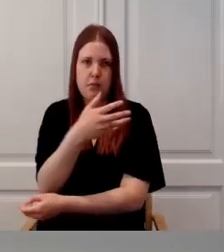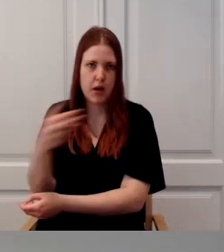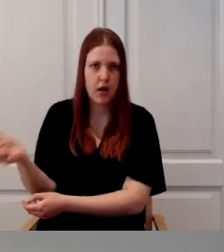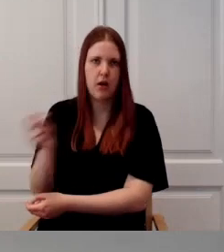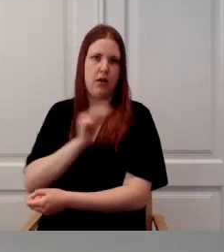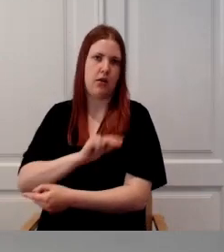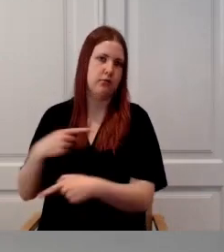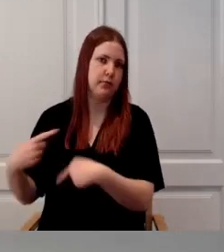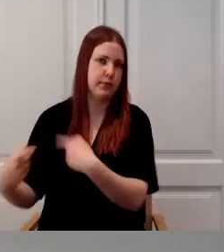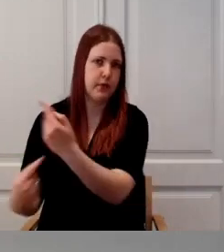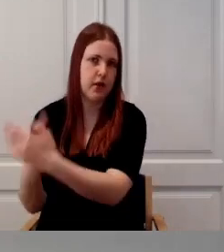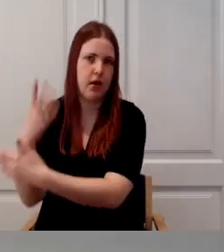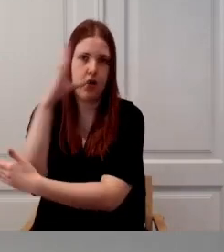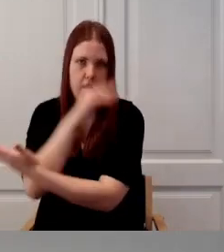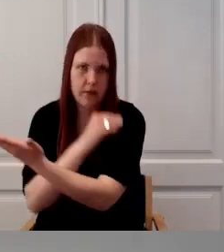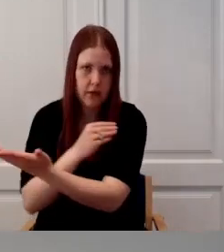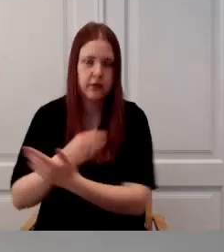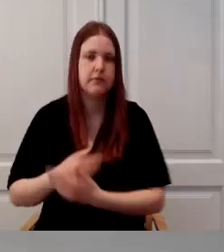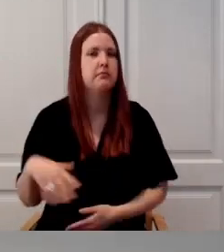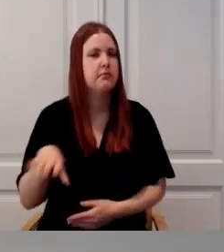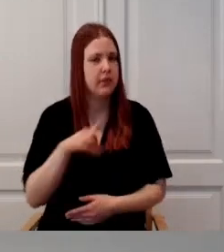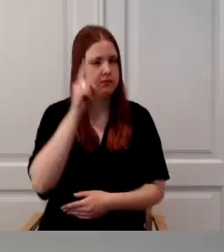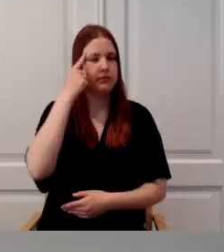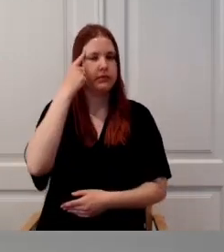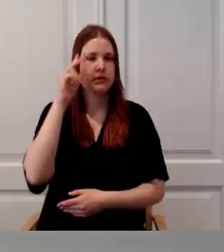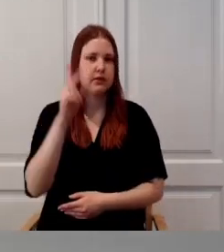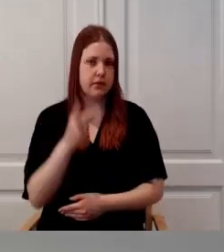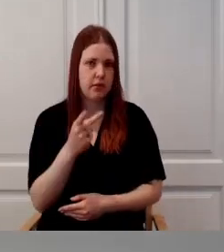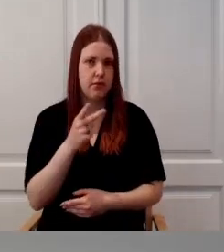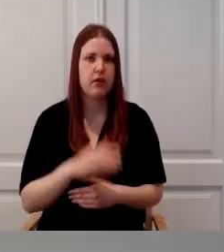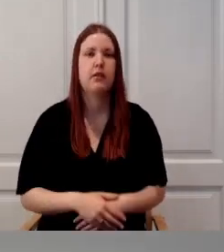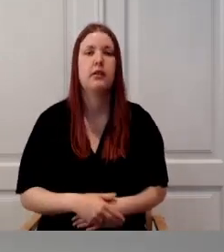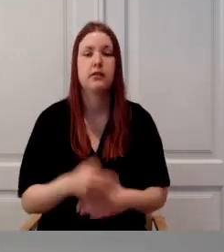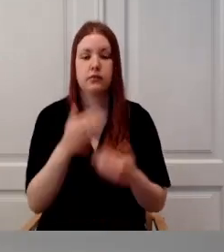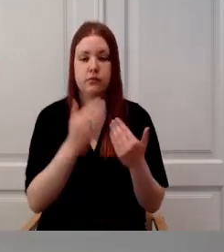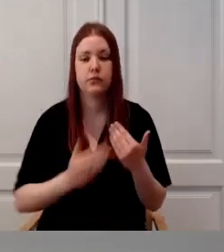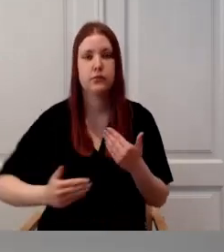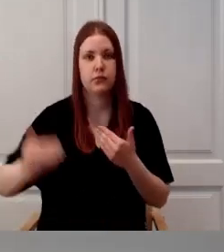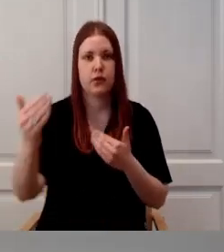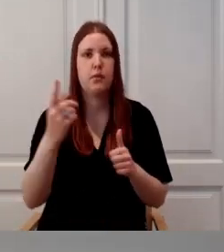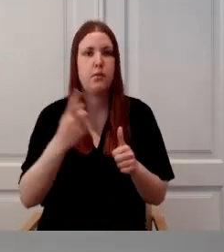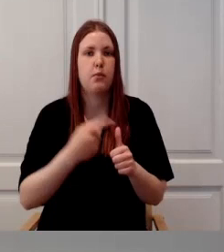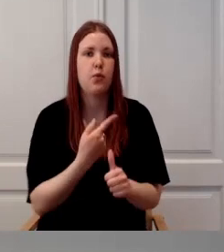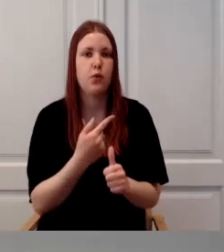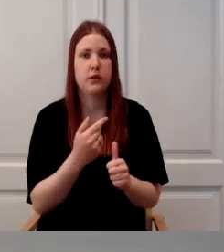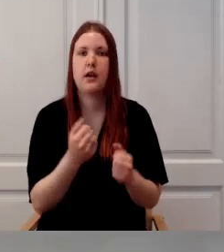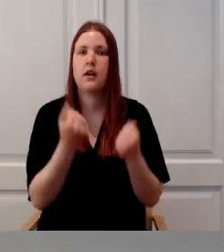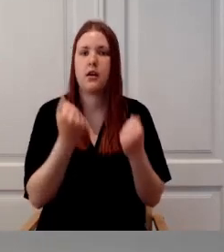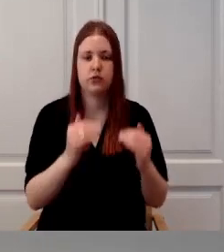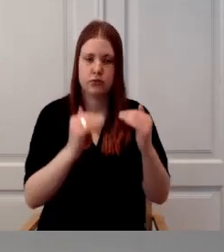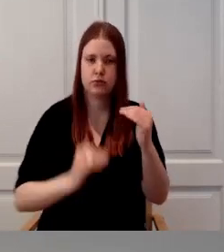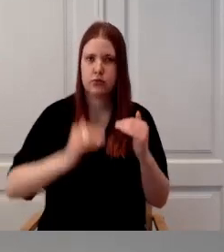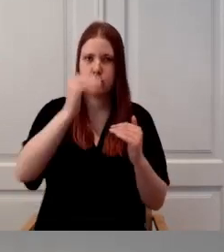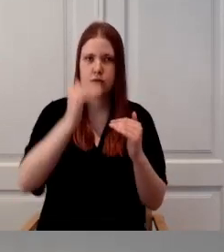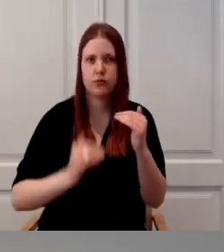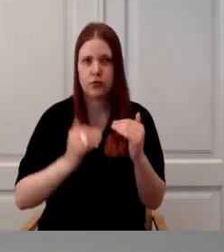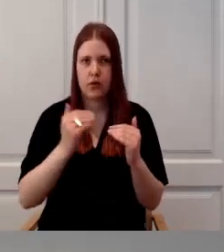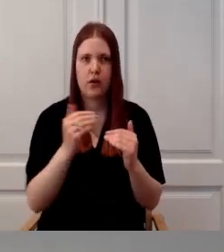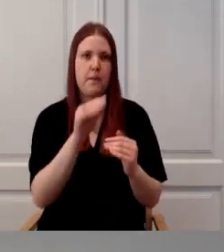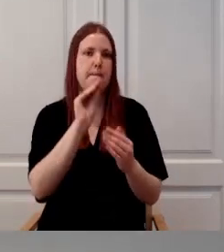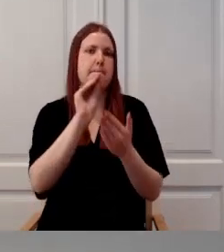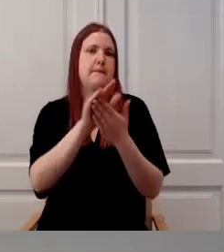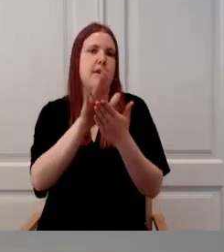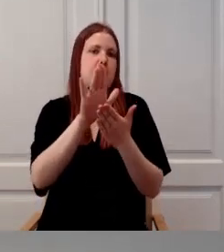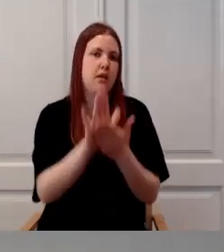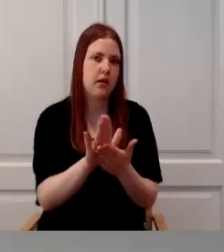leidsime, et tulevikus puude raskusast me tuvastamisel nii selleks, et seda paremi hinnata on